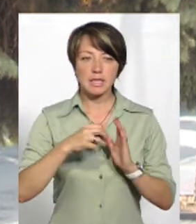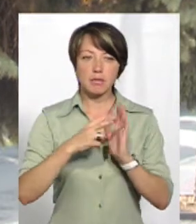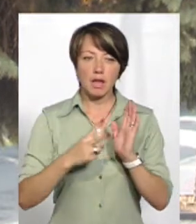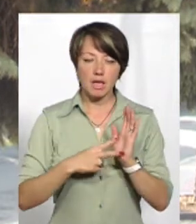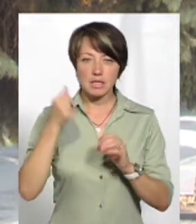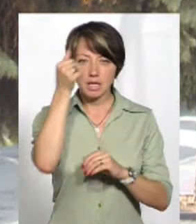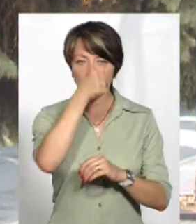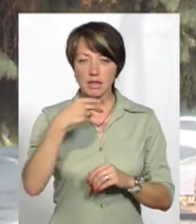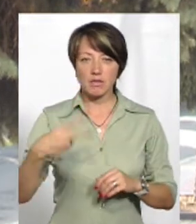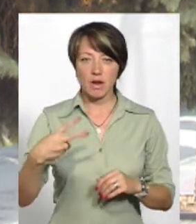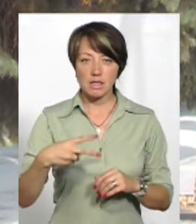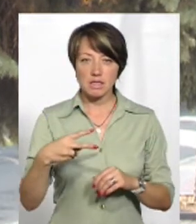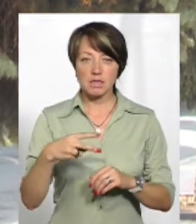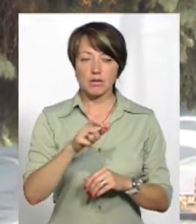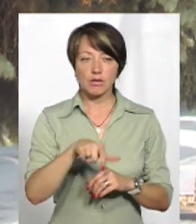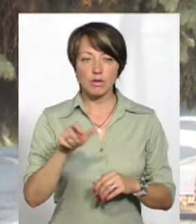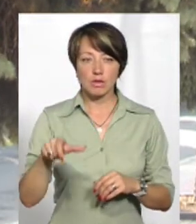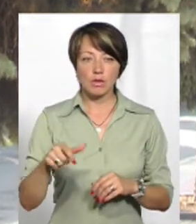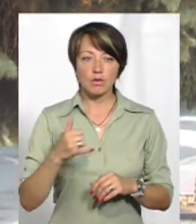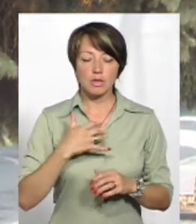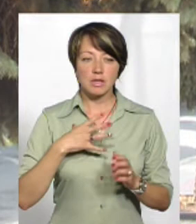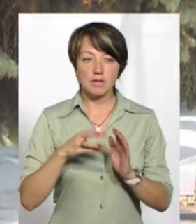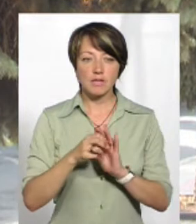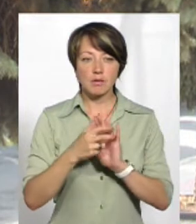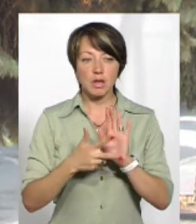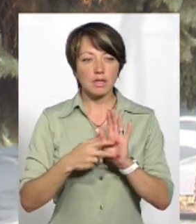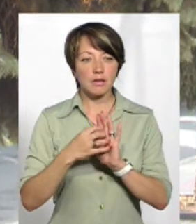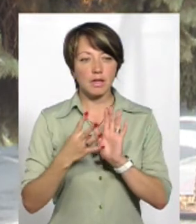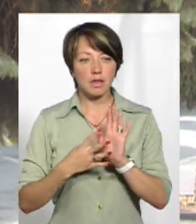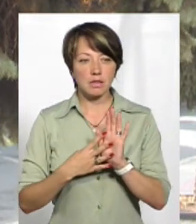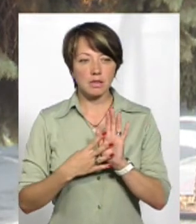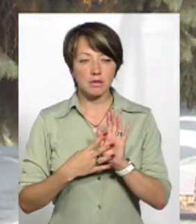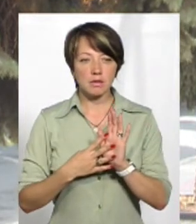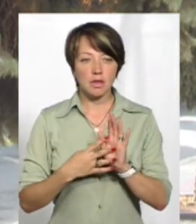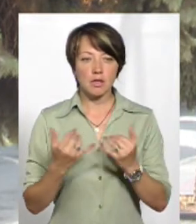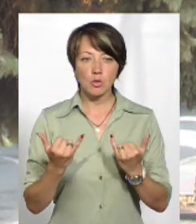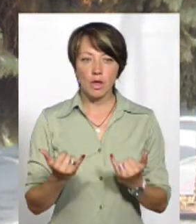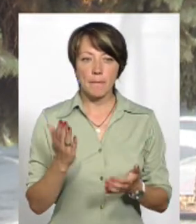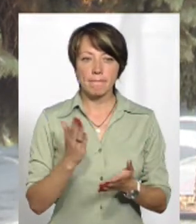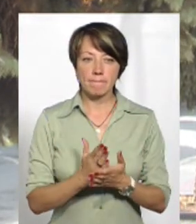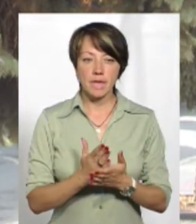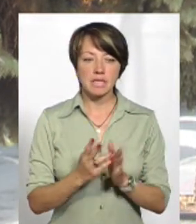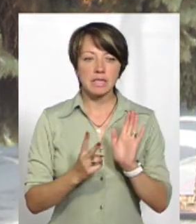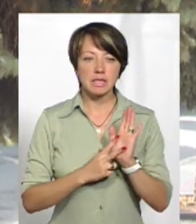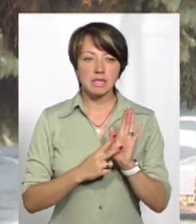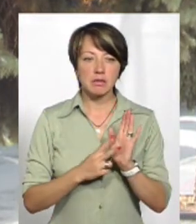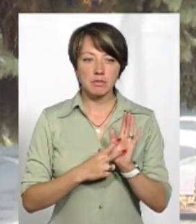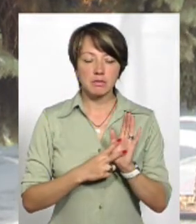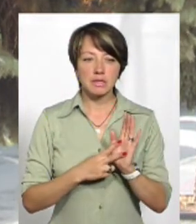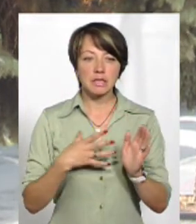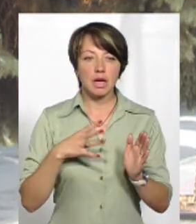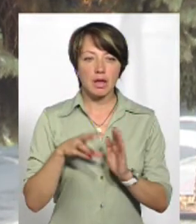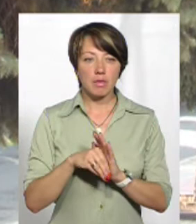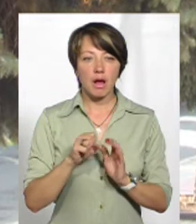рік, там 20 захисників у нас є загиблих, в 2018, 2019, на сьогодні ми маємо тільки 7 загиблих.